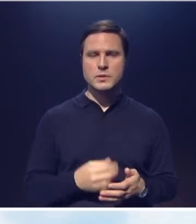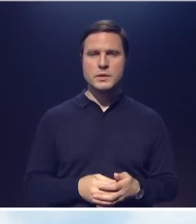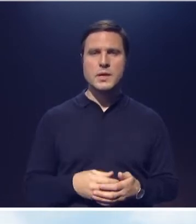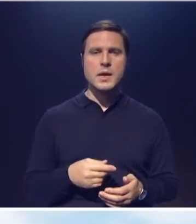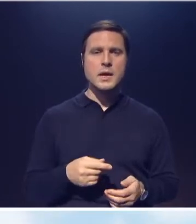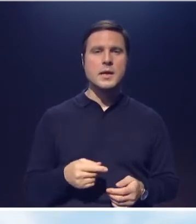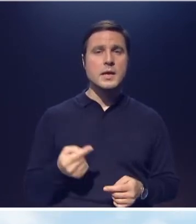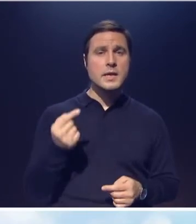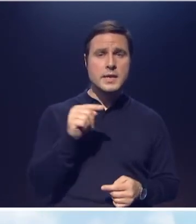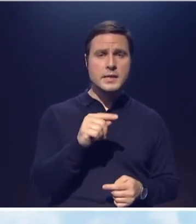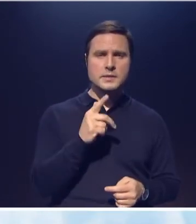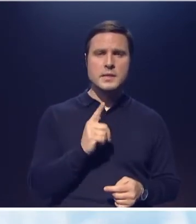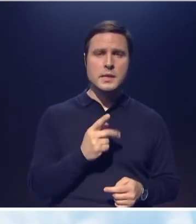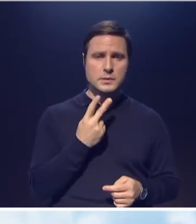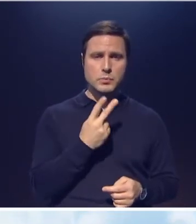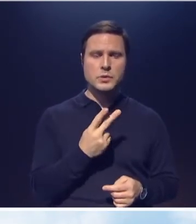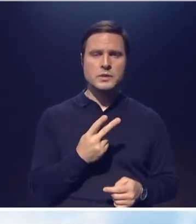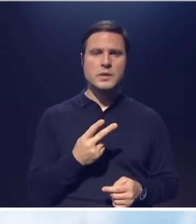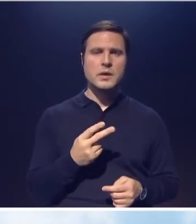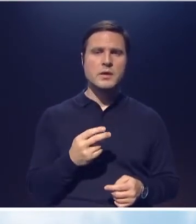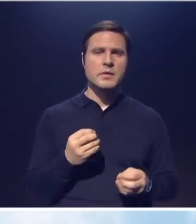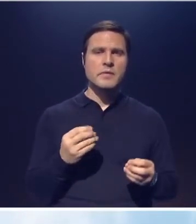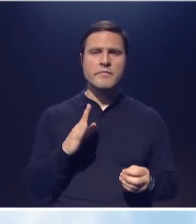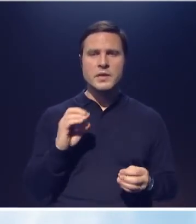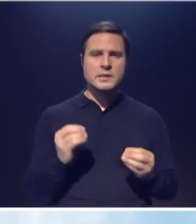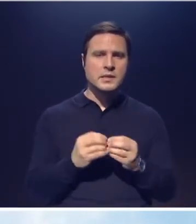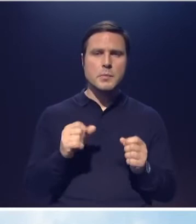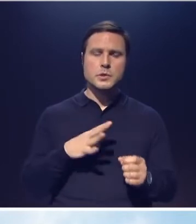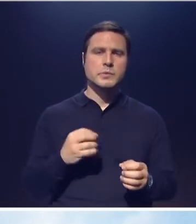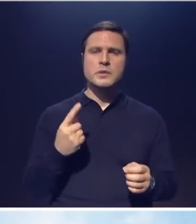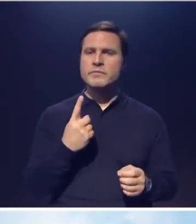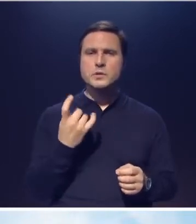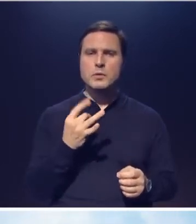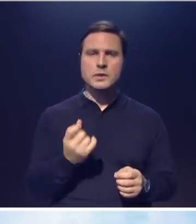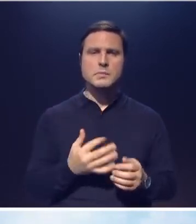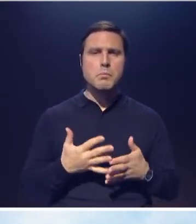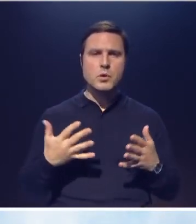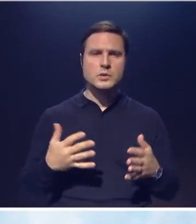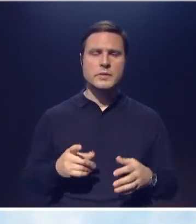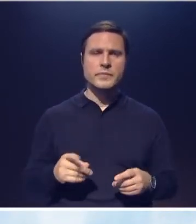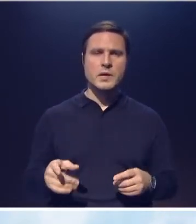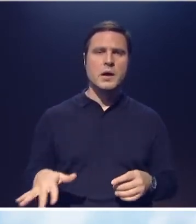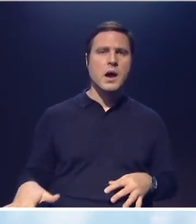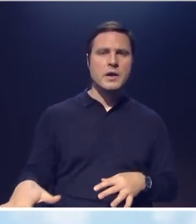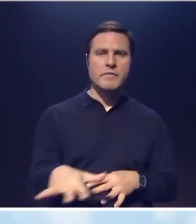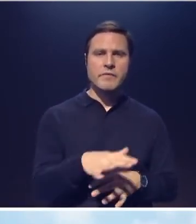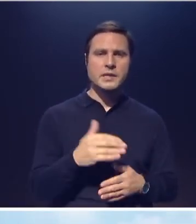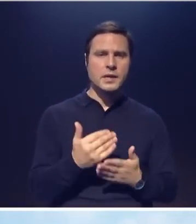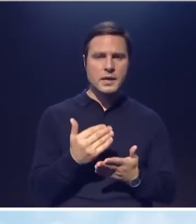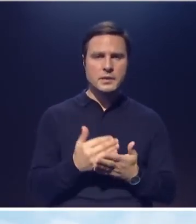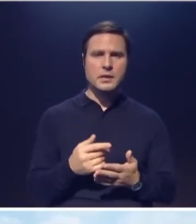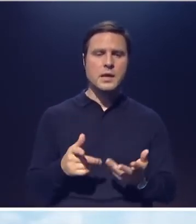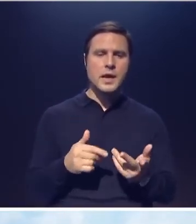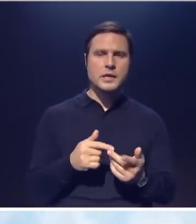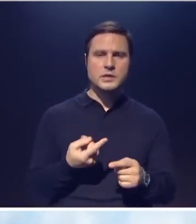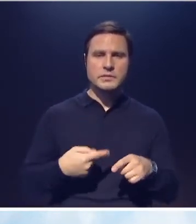их смотрят в десятки, если не в сотни раз больше. Ну, просто в силу охвата каналов, в силу количества